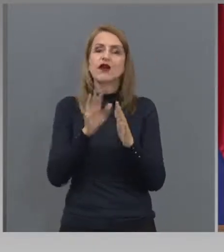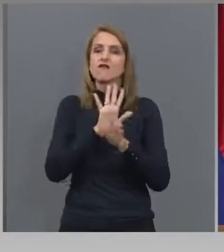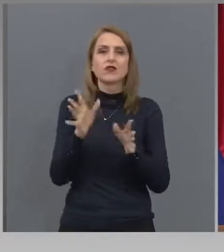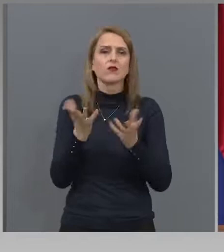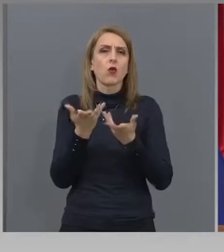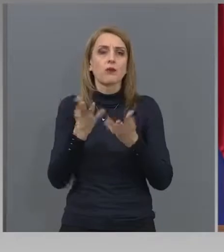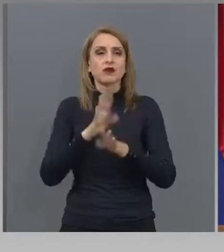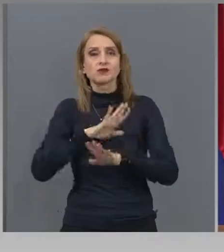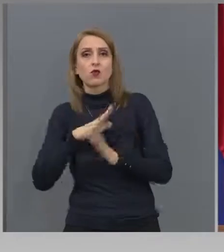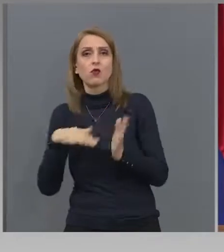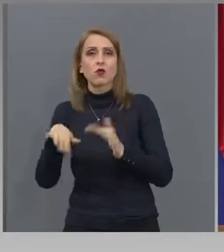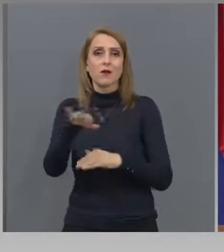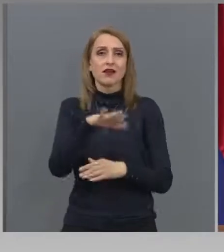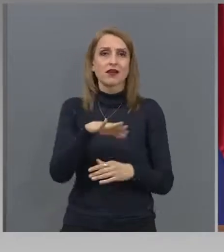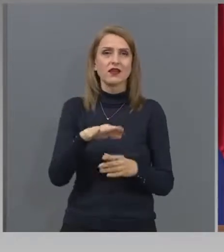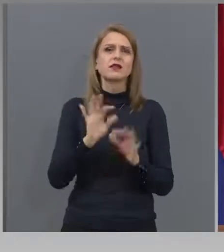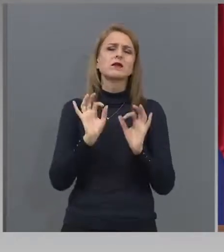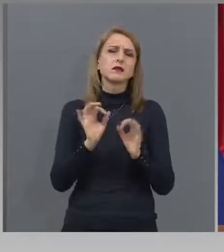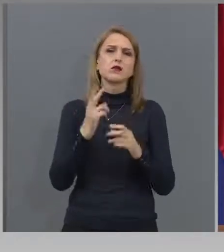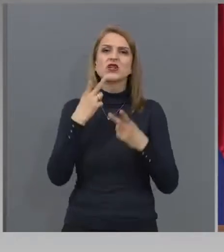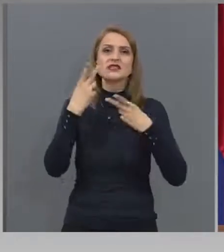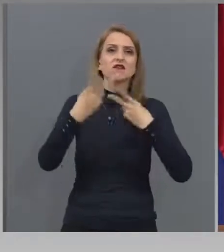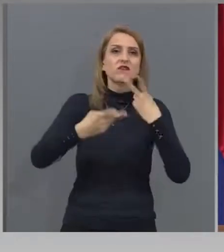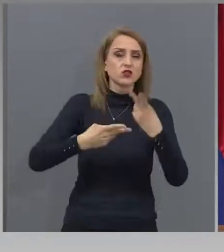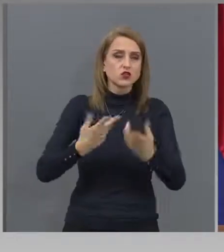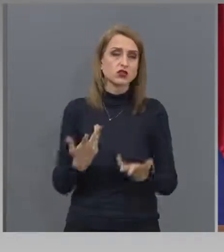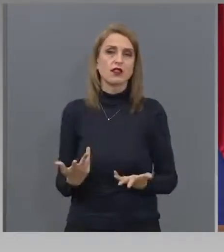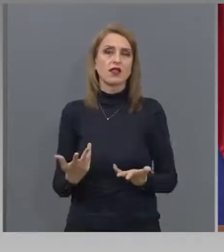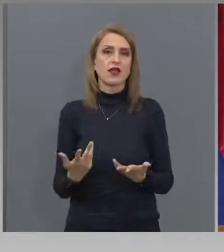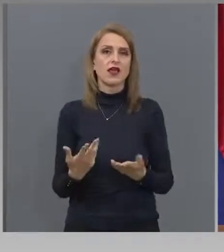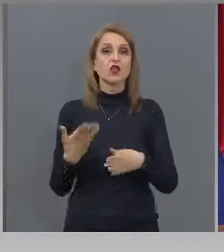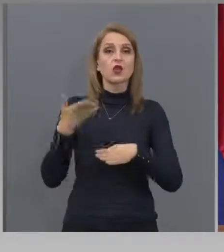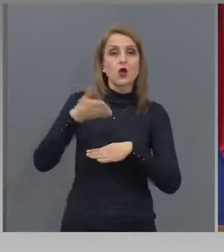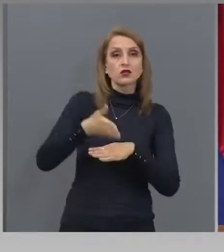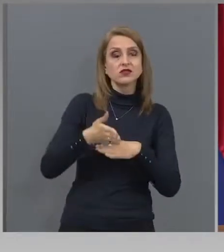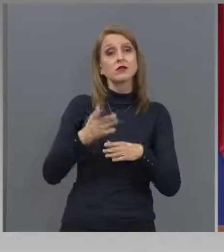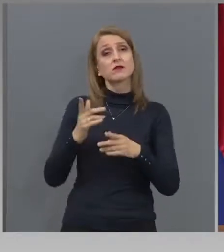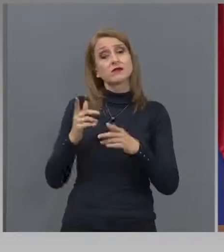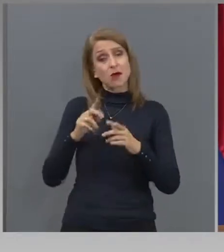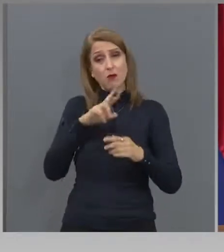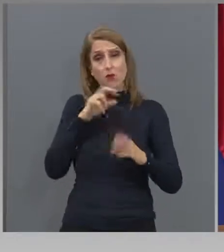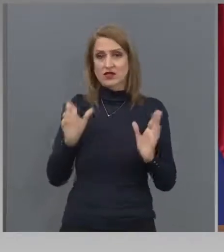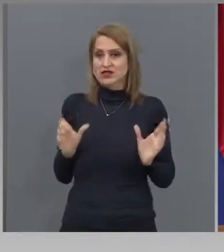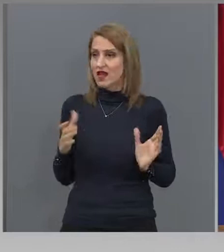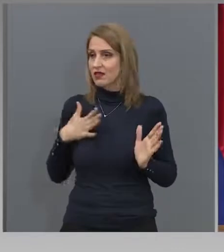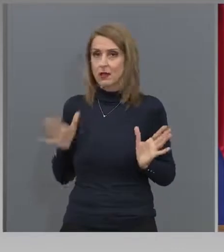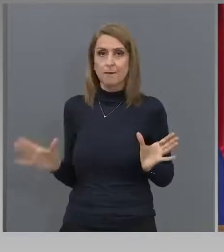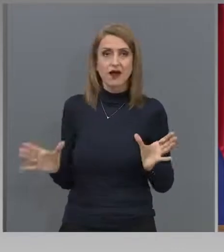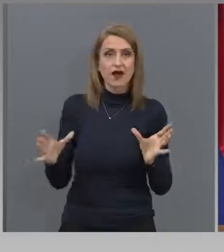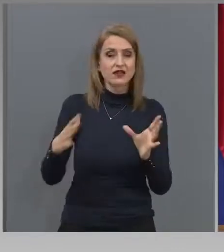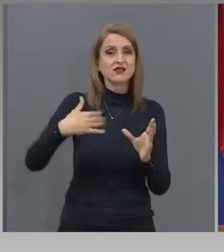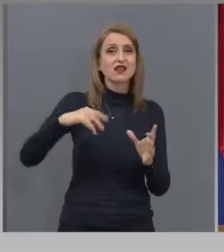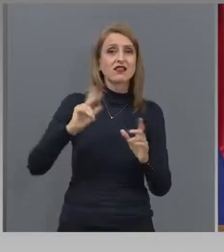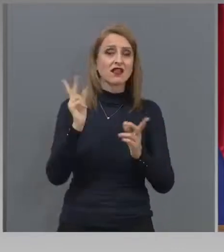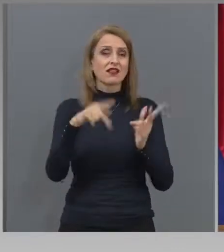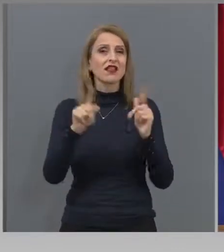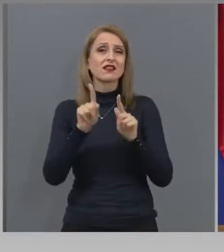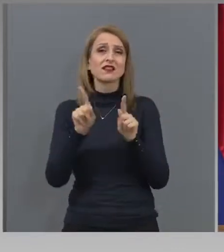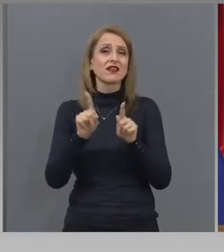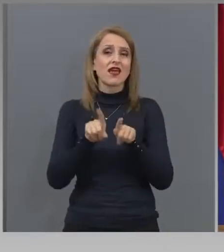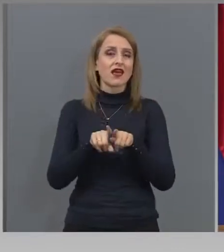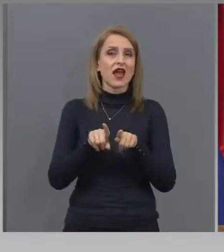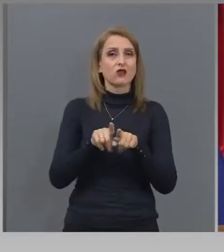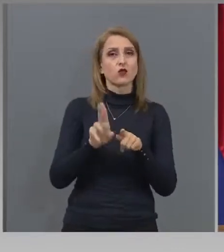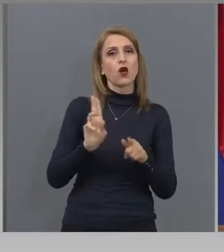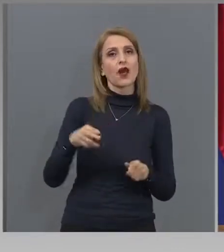Просто достъпа, свижданията сега, докът тече, да помогнат на местните властни. Няма да бъде както с КП-5-та,